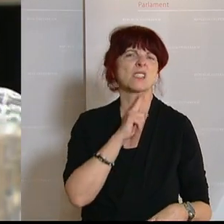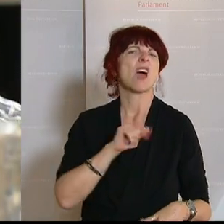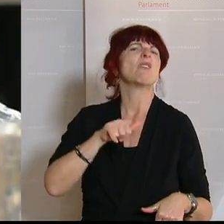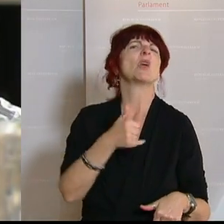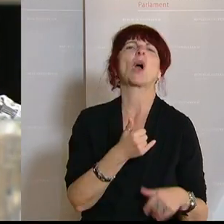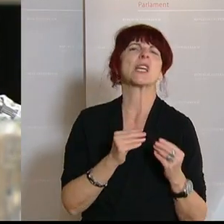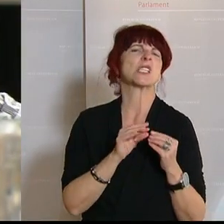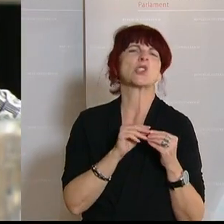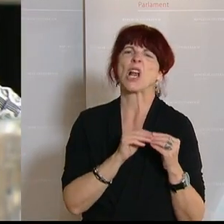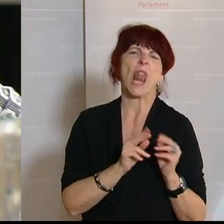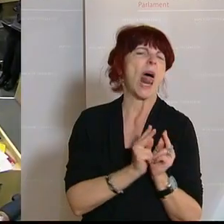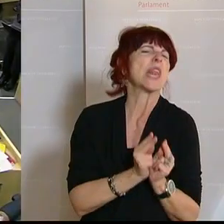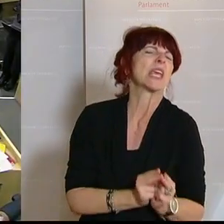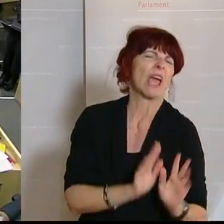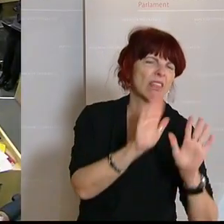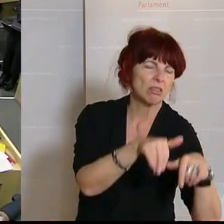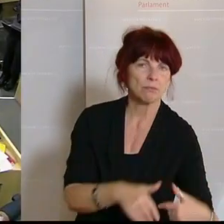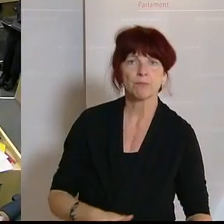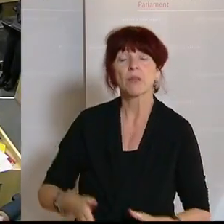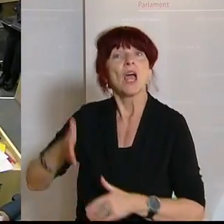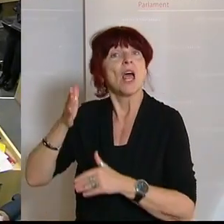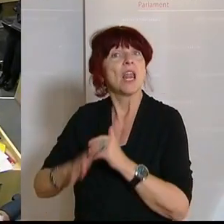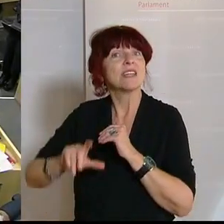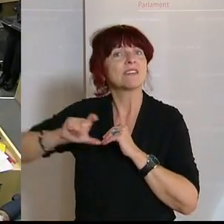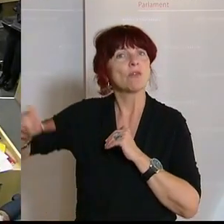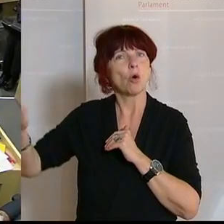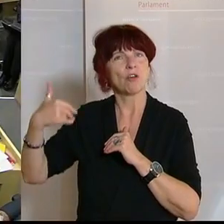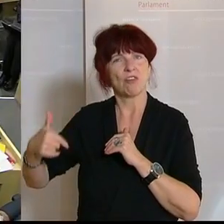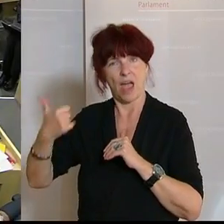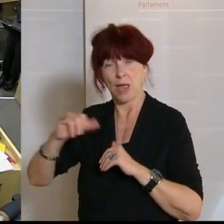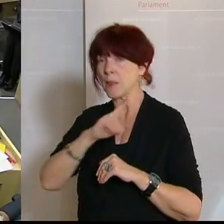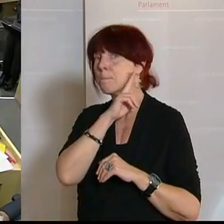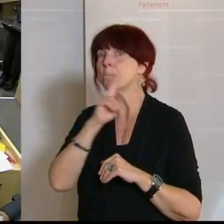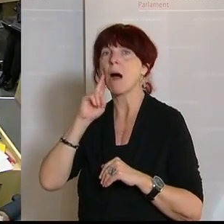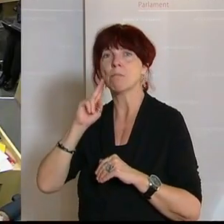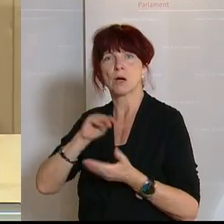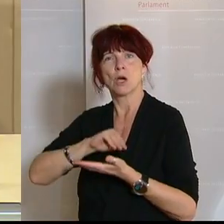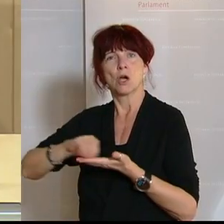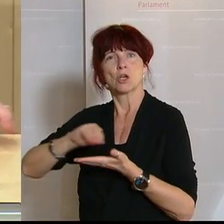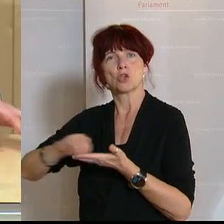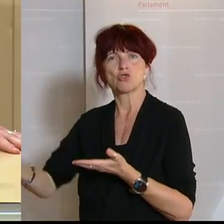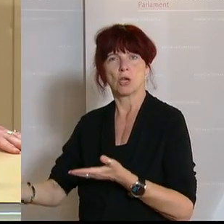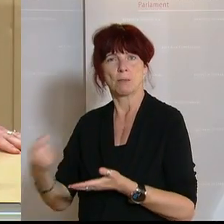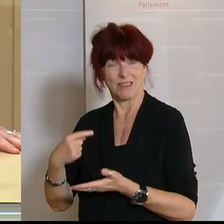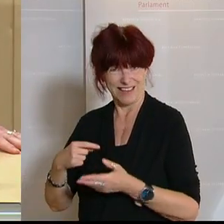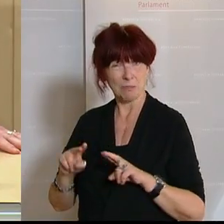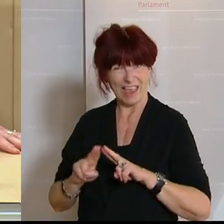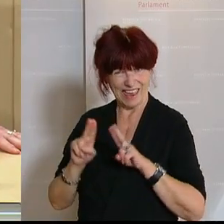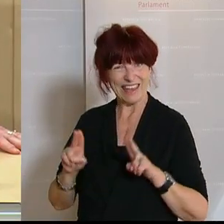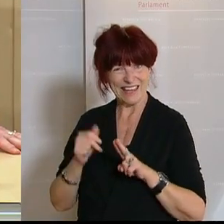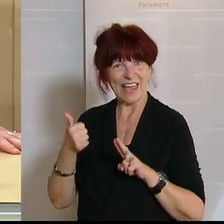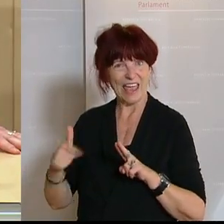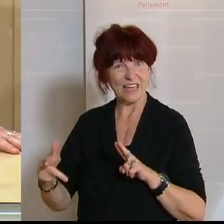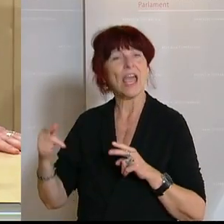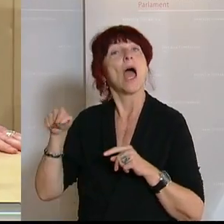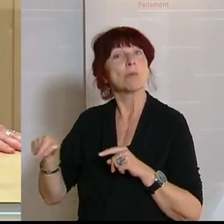Ich habe letzte Woche eine Zuschrift bekommen von einer Mutter. Und glauben Sie mir, es gibt einige Zuschriften, die so etwas Ähnliches berichten, aber das war besonders